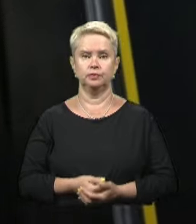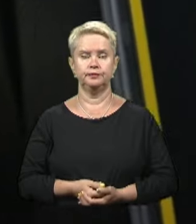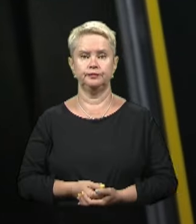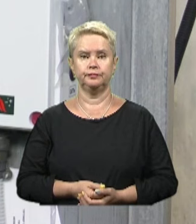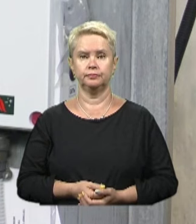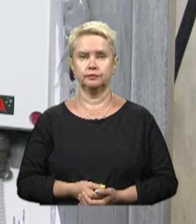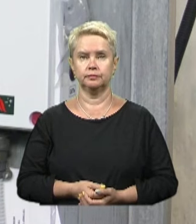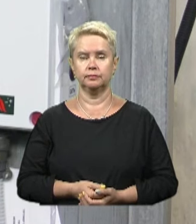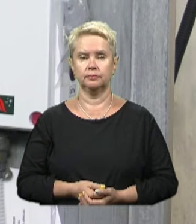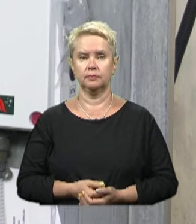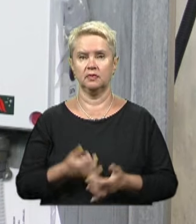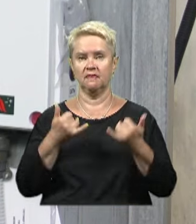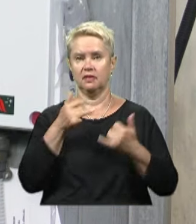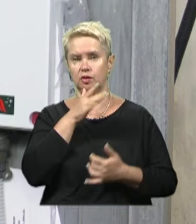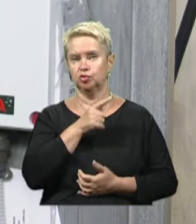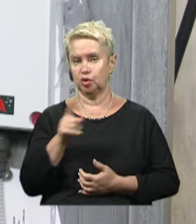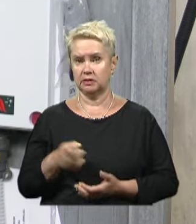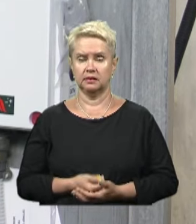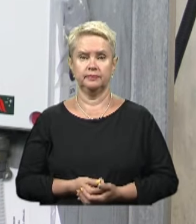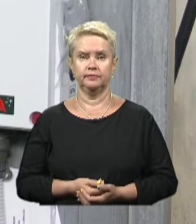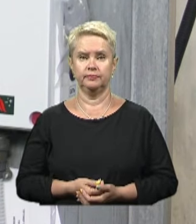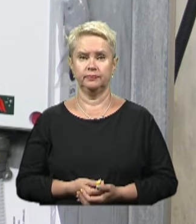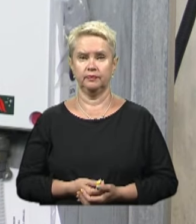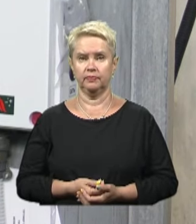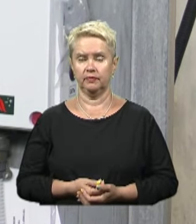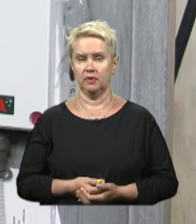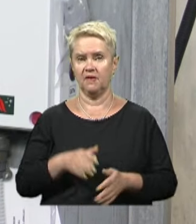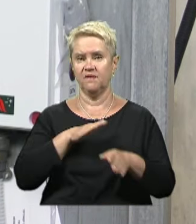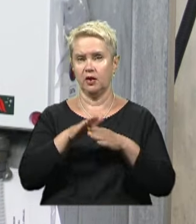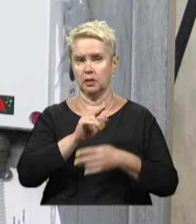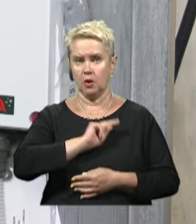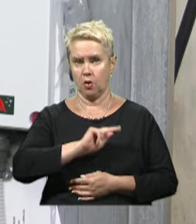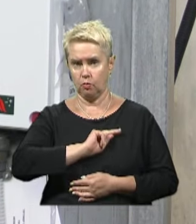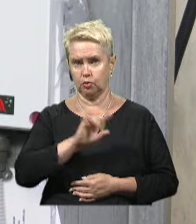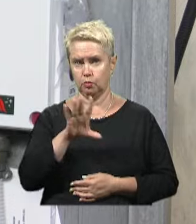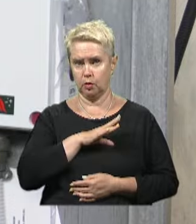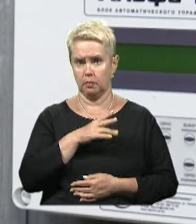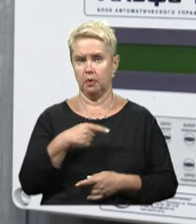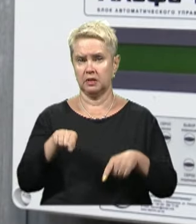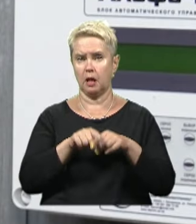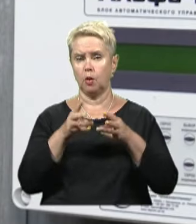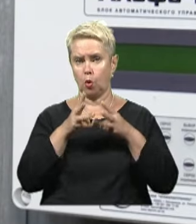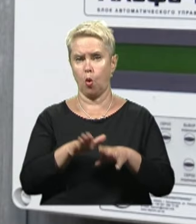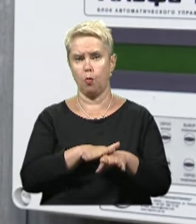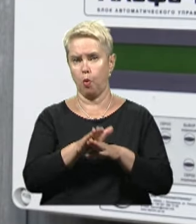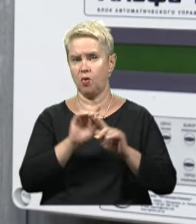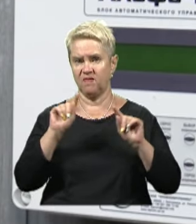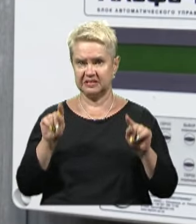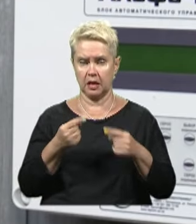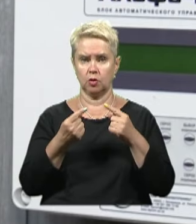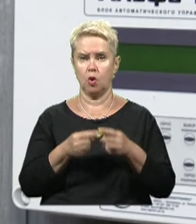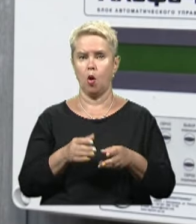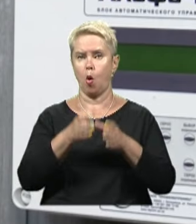В настоярші час виконані роботи були по даній котельні. Повністю встановлений